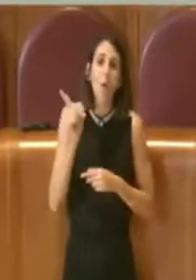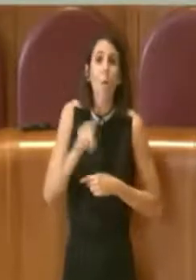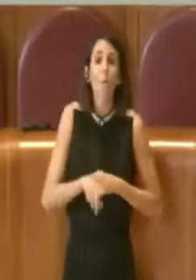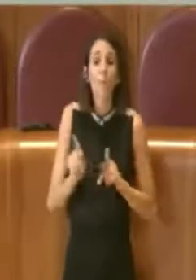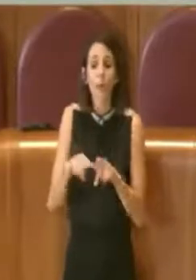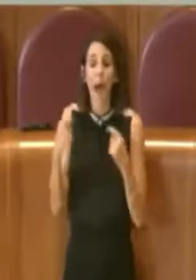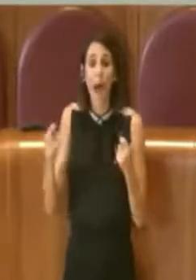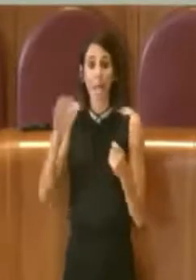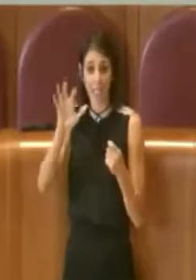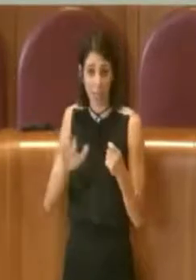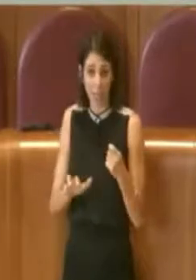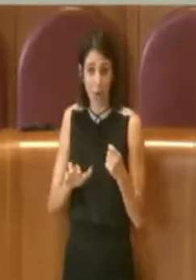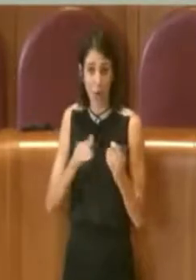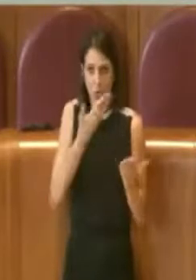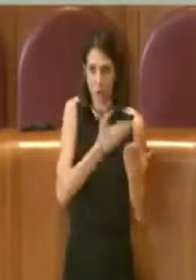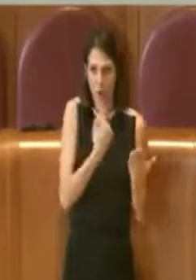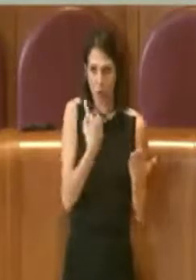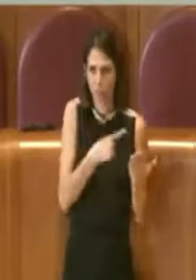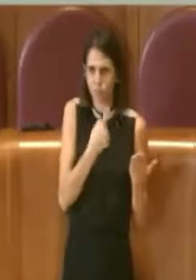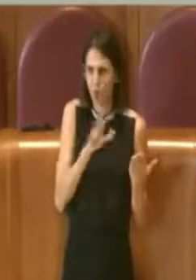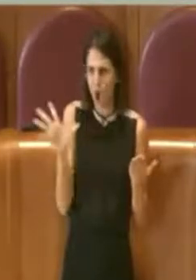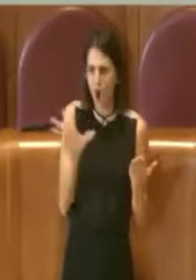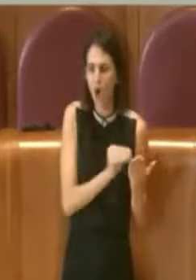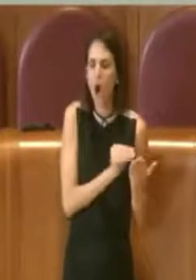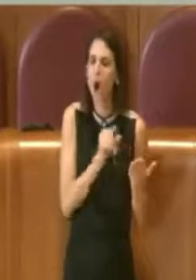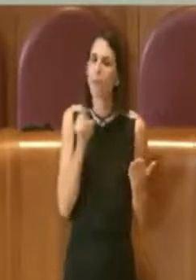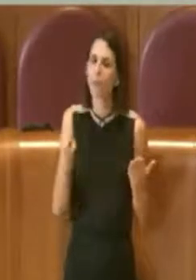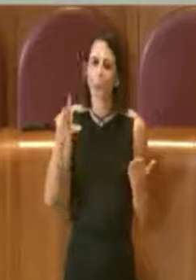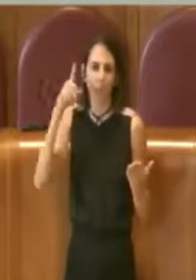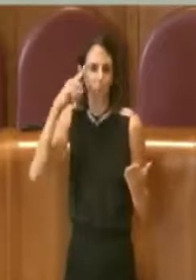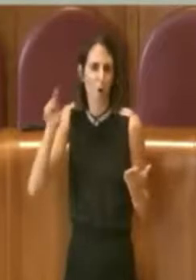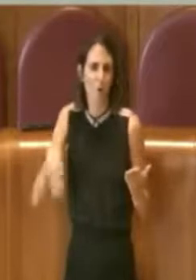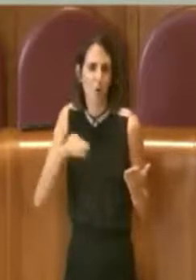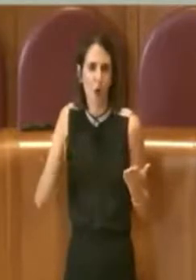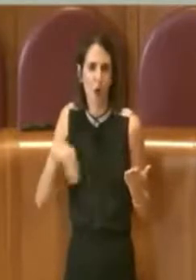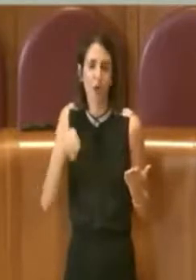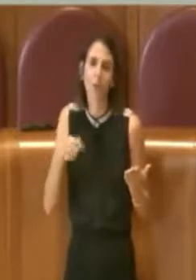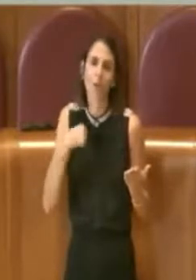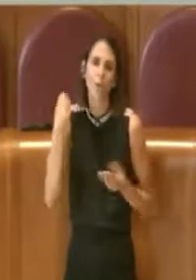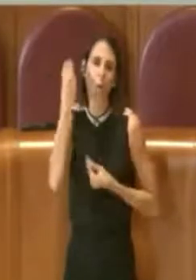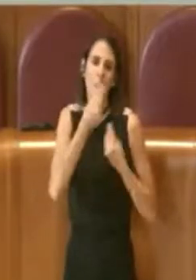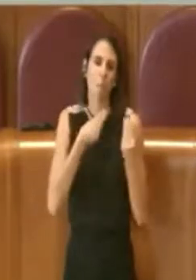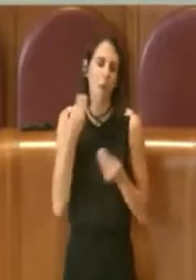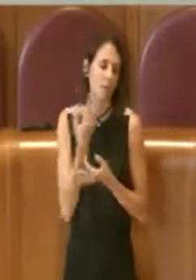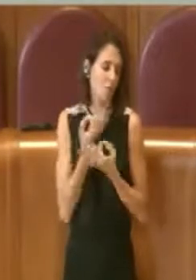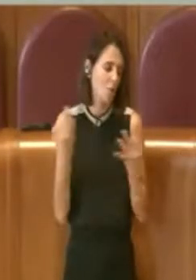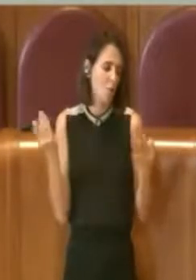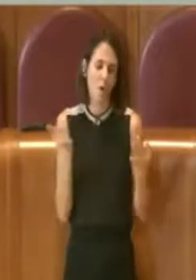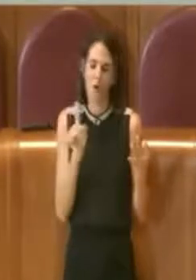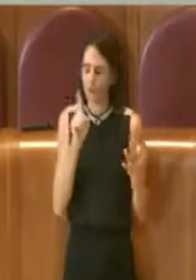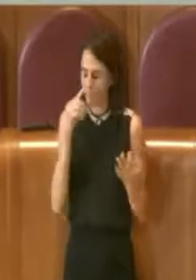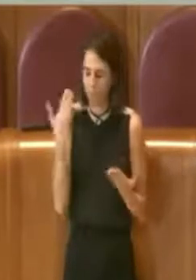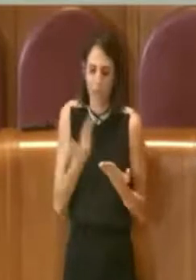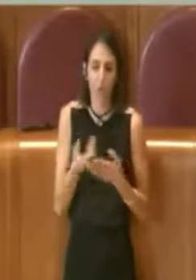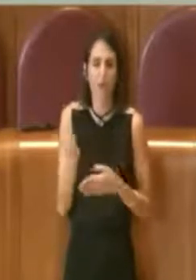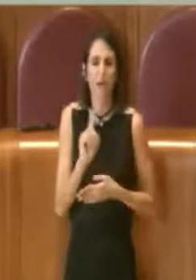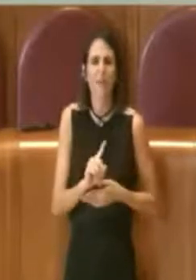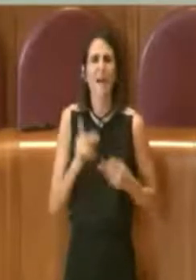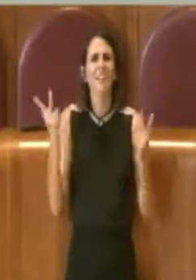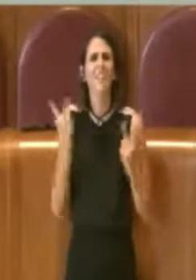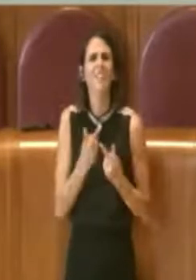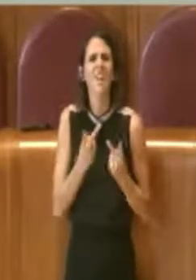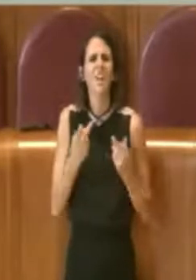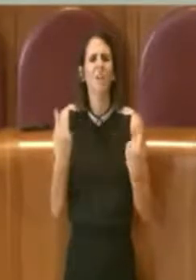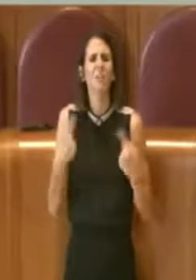mozione quindi ritengo che sia del tutto inapplicabile e tra l'altro non trovo neanche l'urgenza di questa mozione